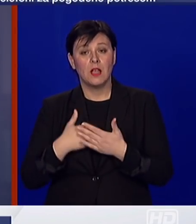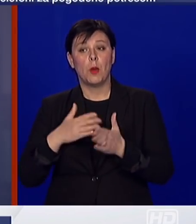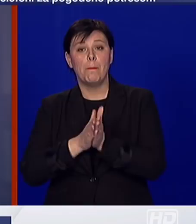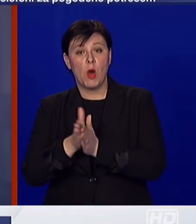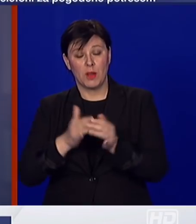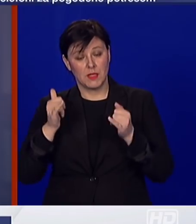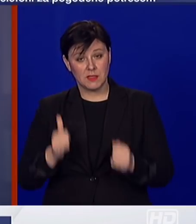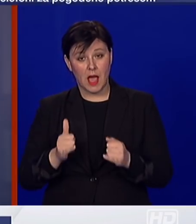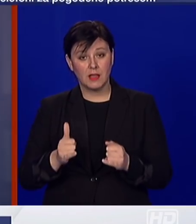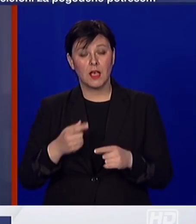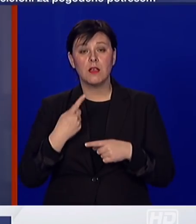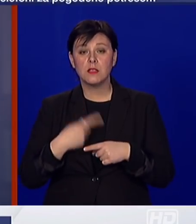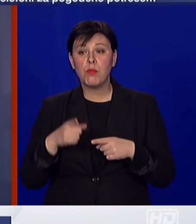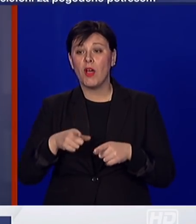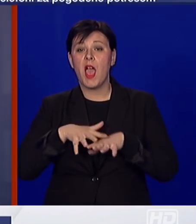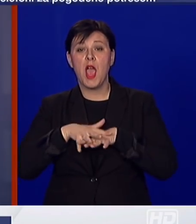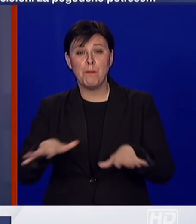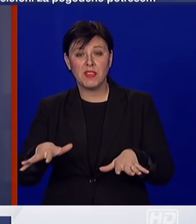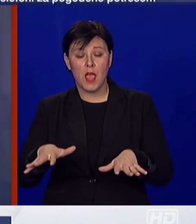ovome trenutku, zbog ove epidemije,